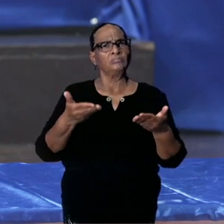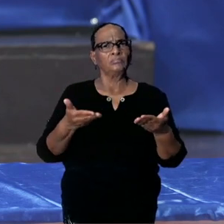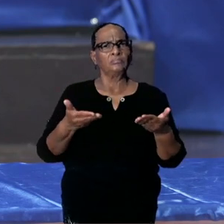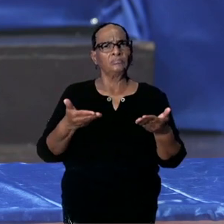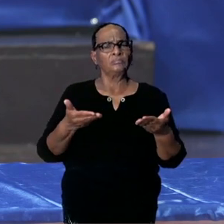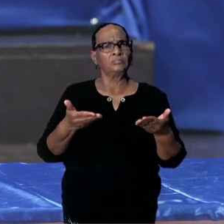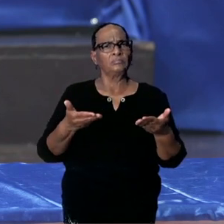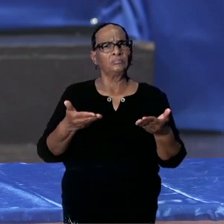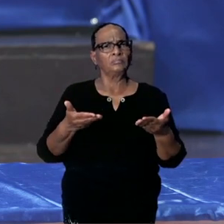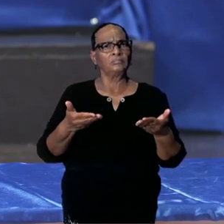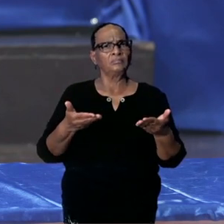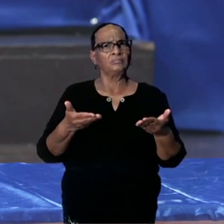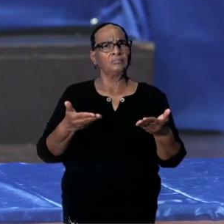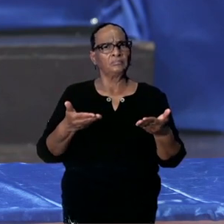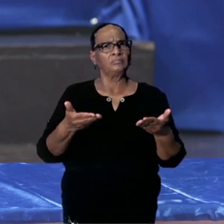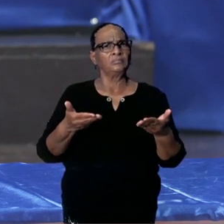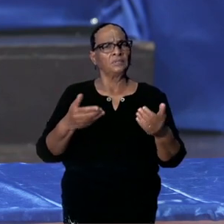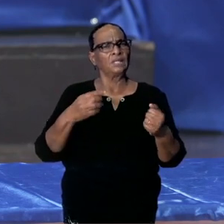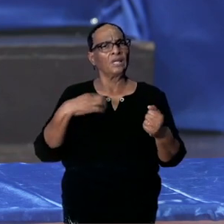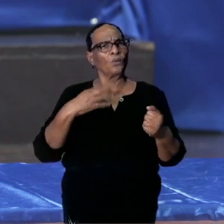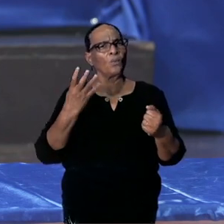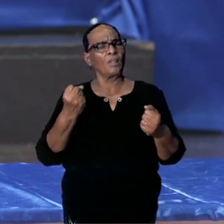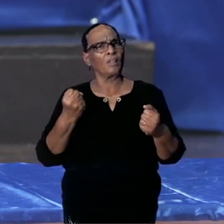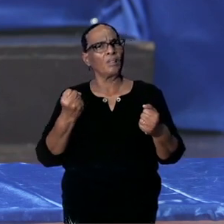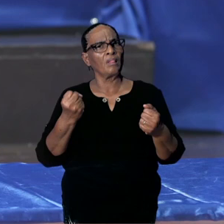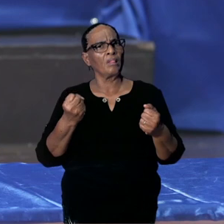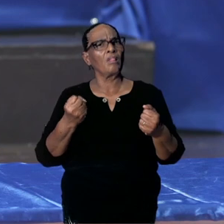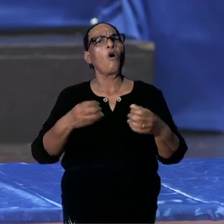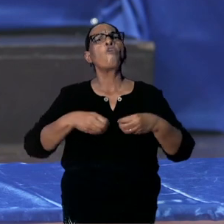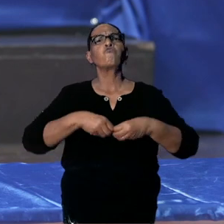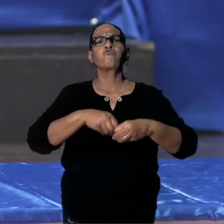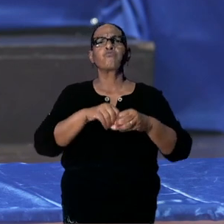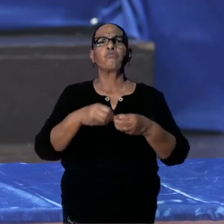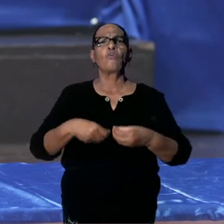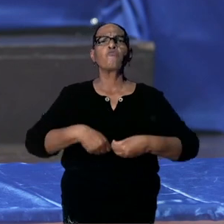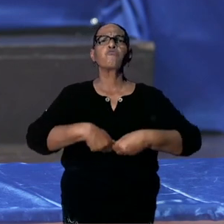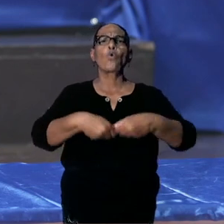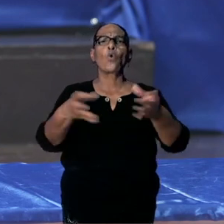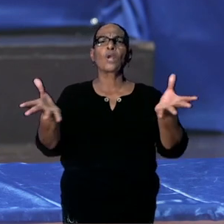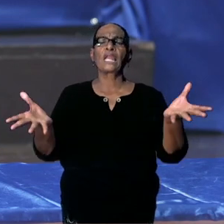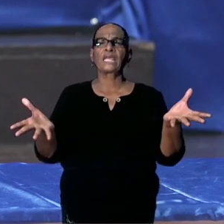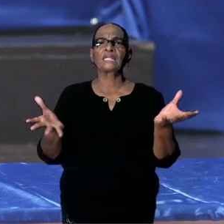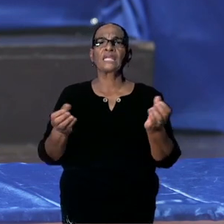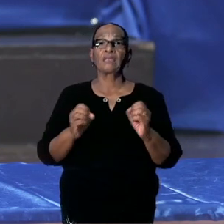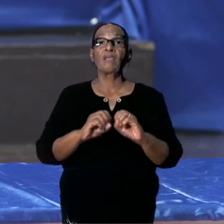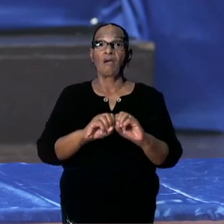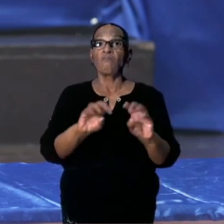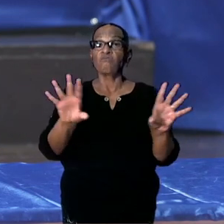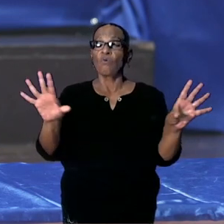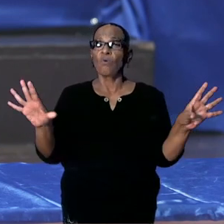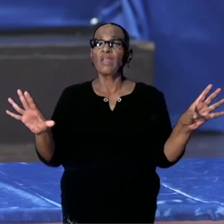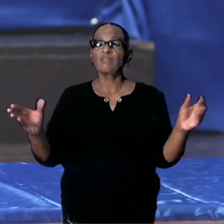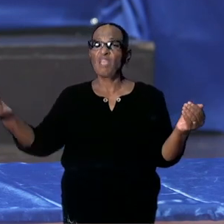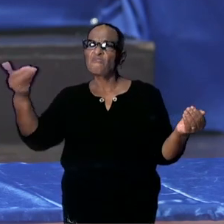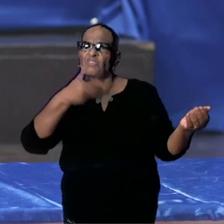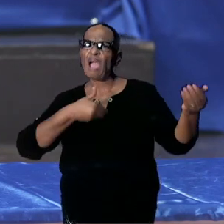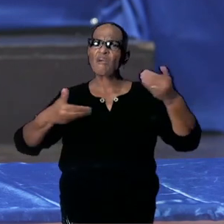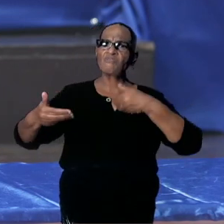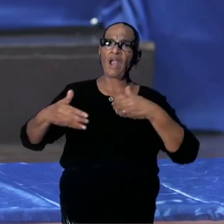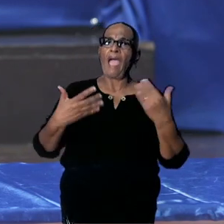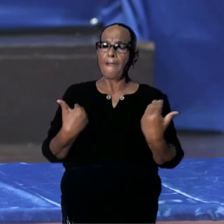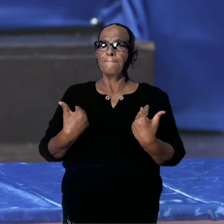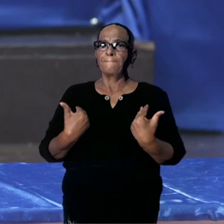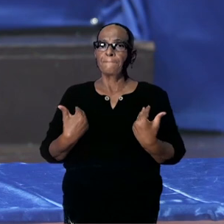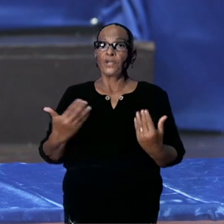We zijn ook, en ik wil vooral inspelen op het stukje van de voorlichting, omdat er daar ook vragen zijn binnengekomen. We zijn